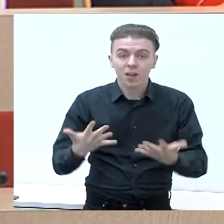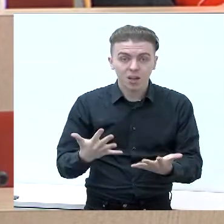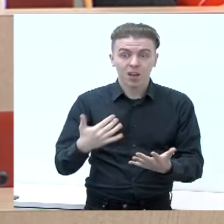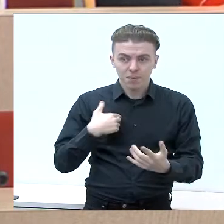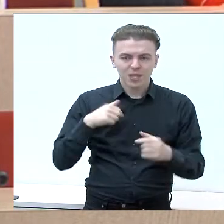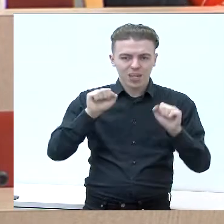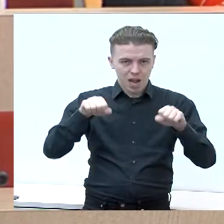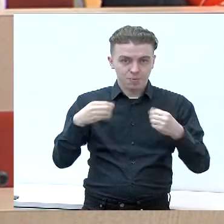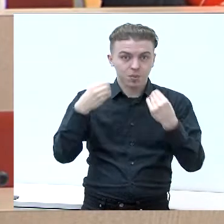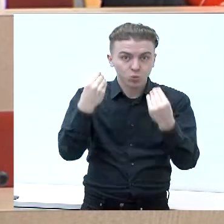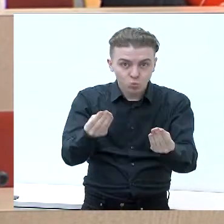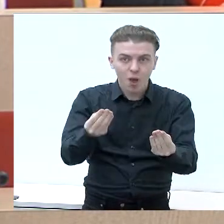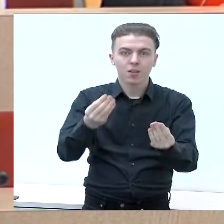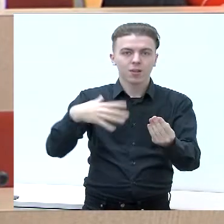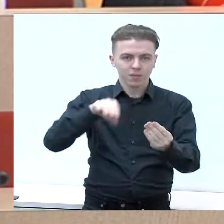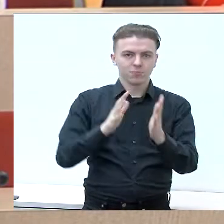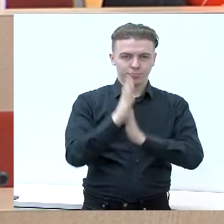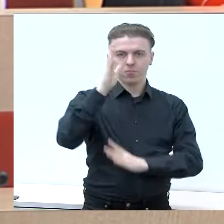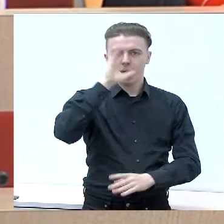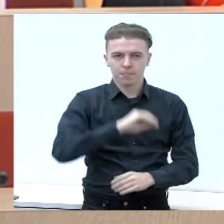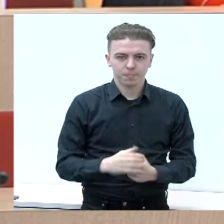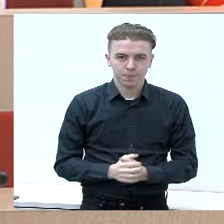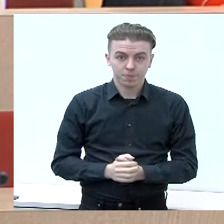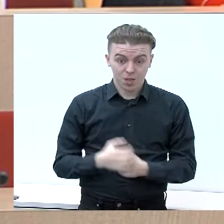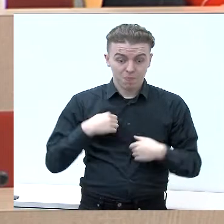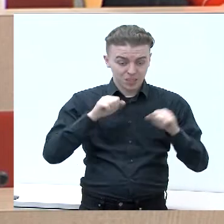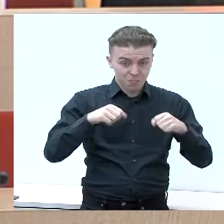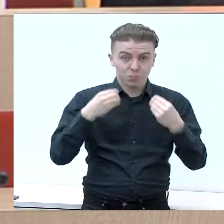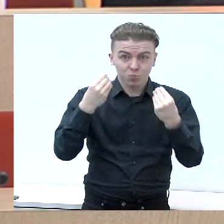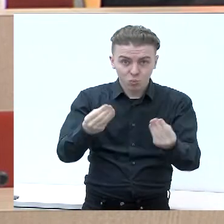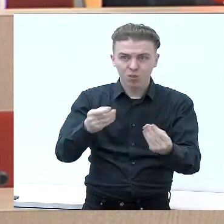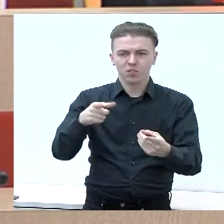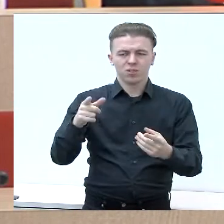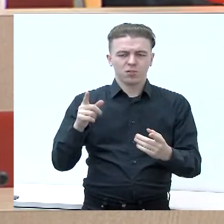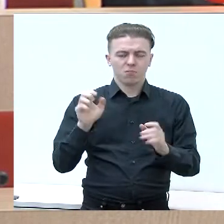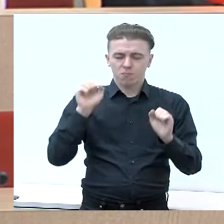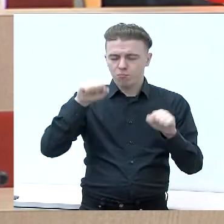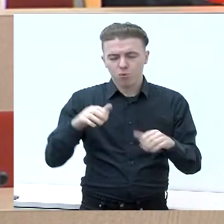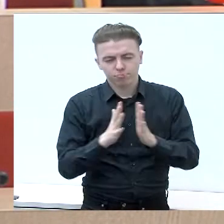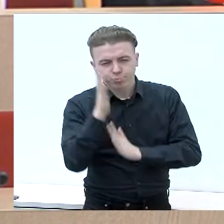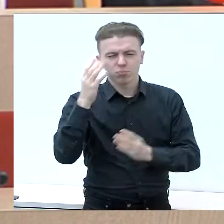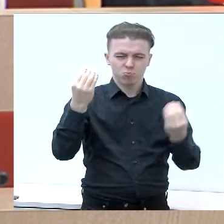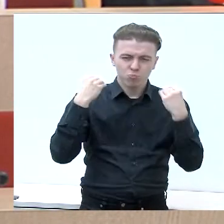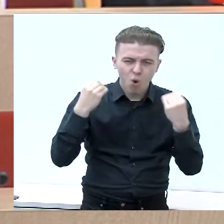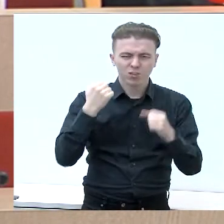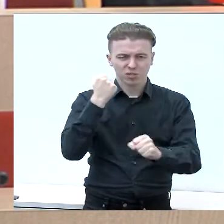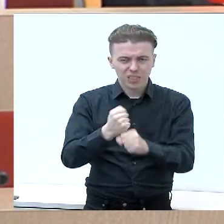ir Kalvarijos kraštų žmonėms. Sudarom jiems galimybės aukti, mokytis, dirbti.